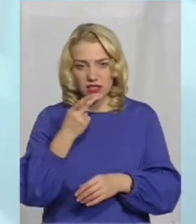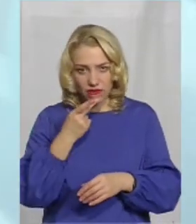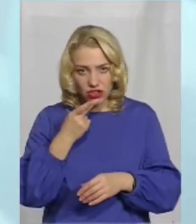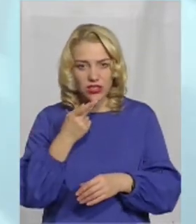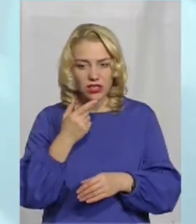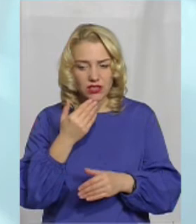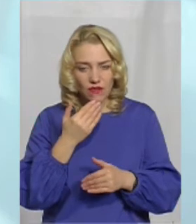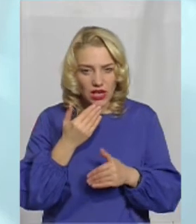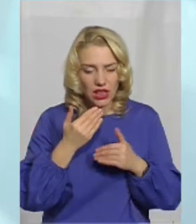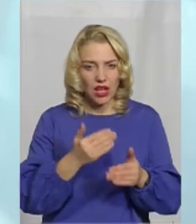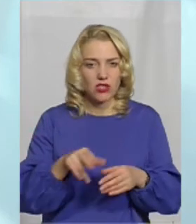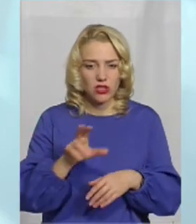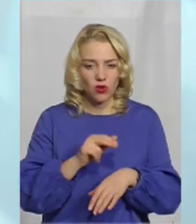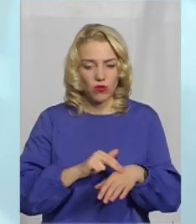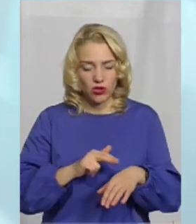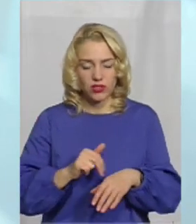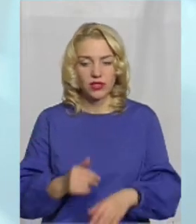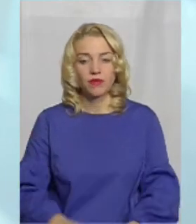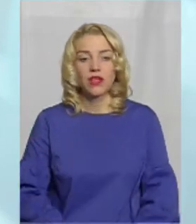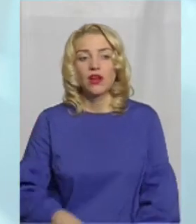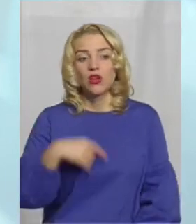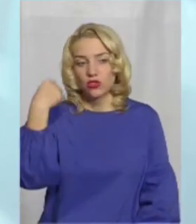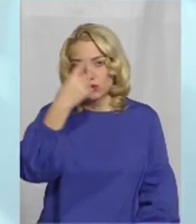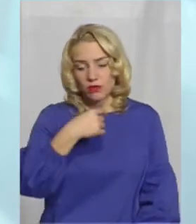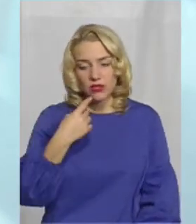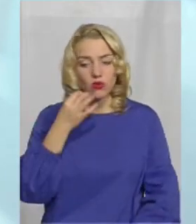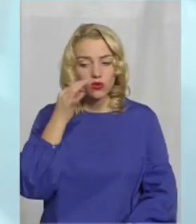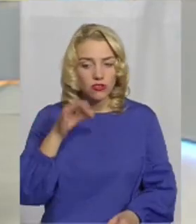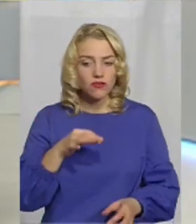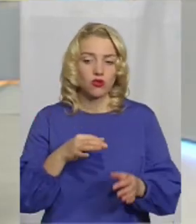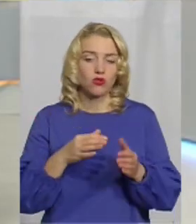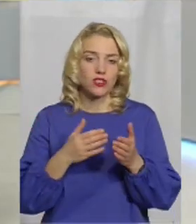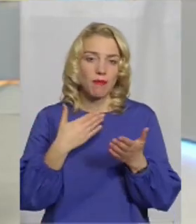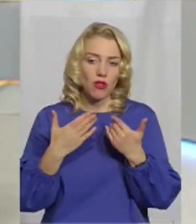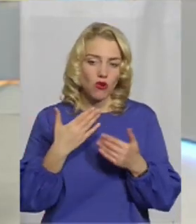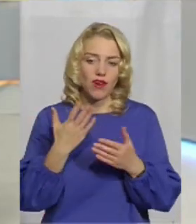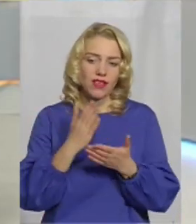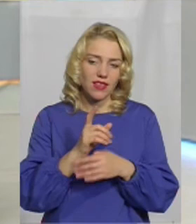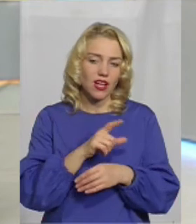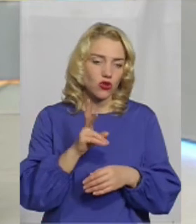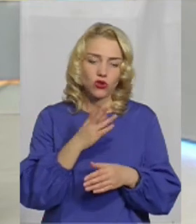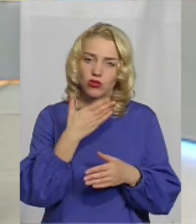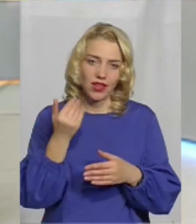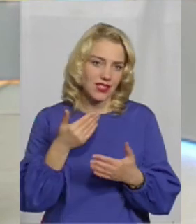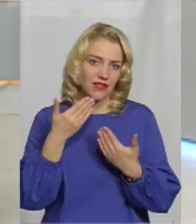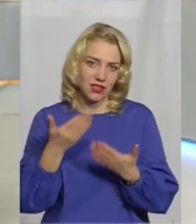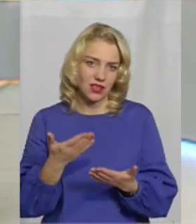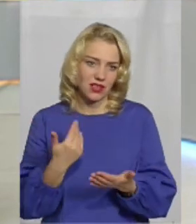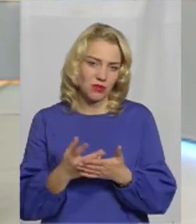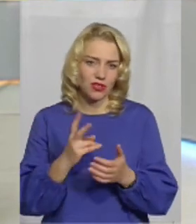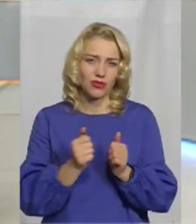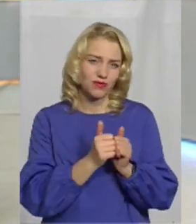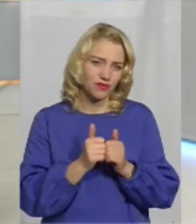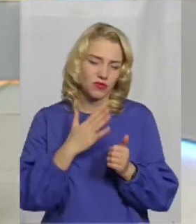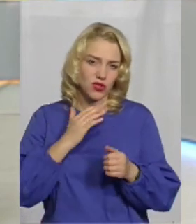знаючись, так, з особистого досвіду спілкування, є люди, які не звертаються, тому що, як вони мутували там в моєму колі, так,